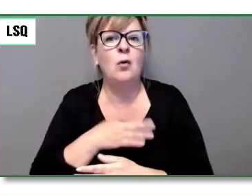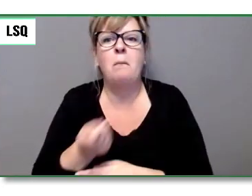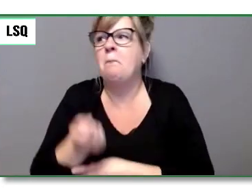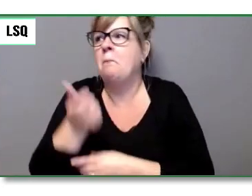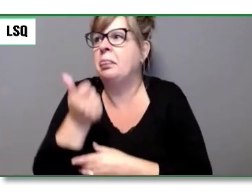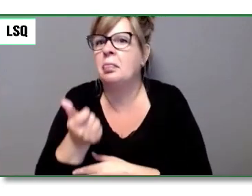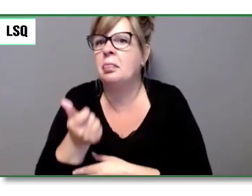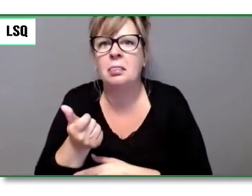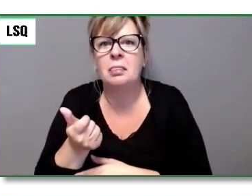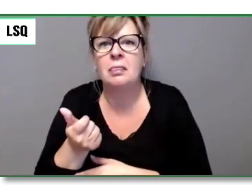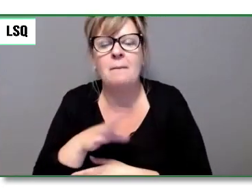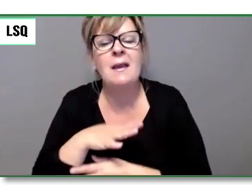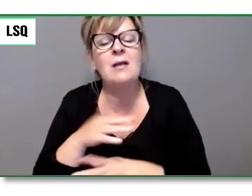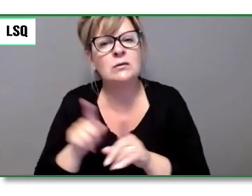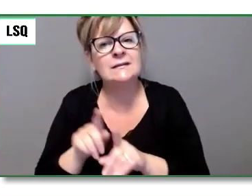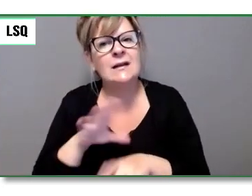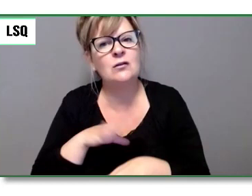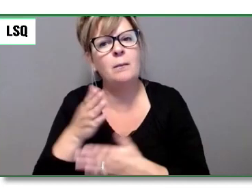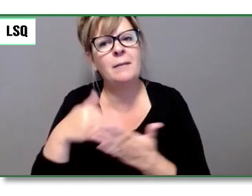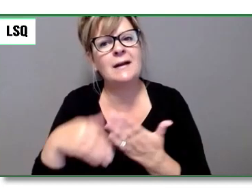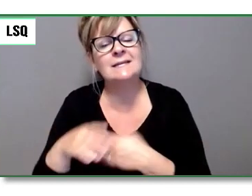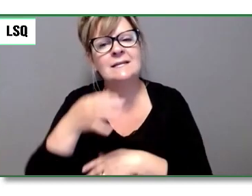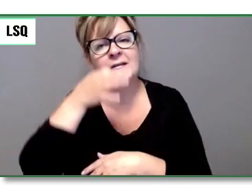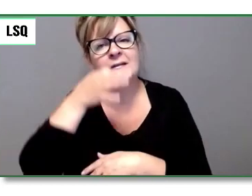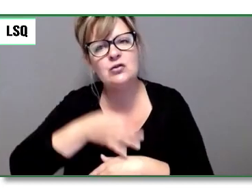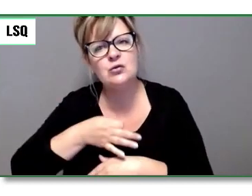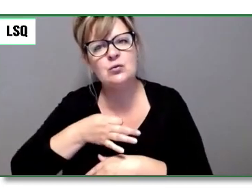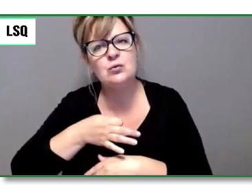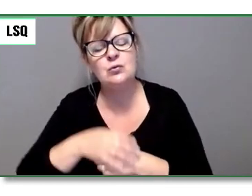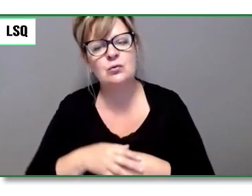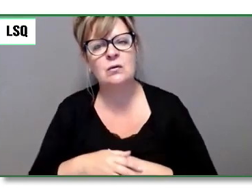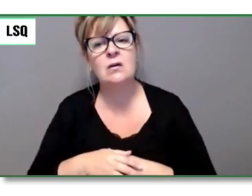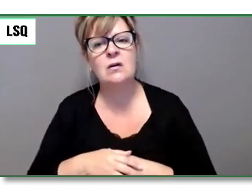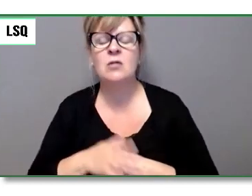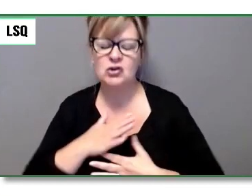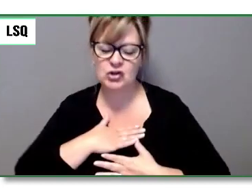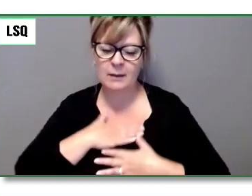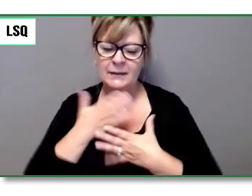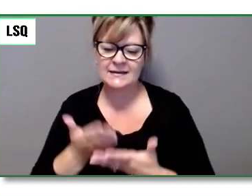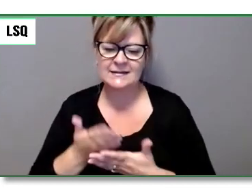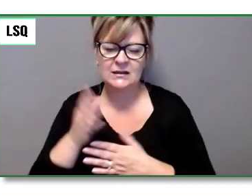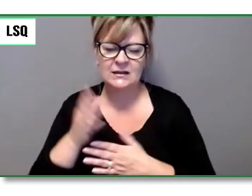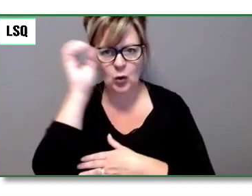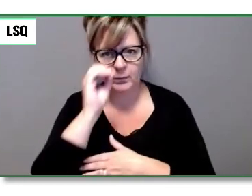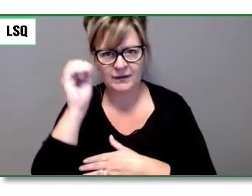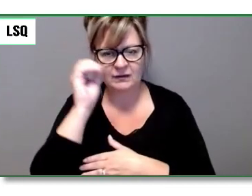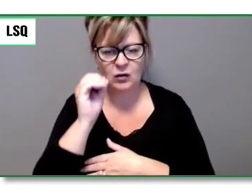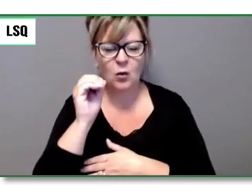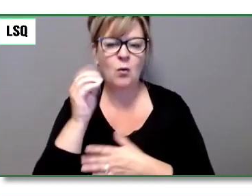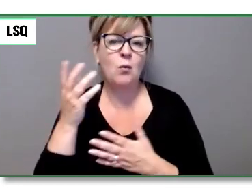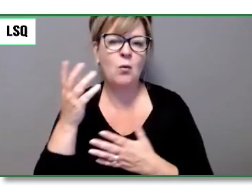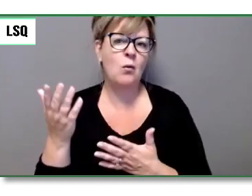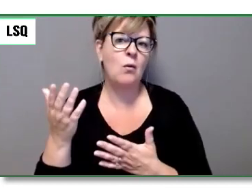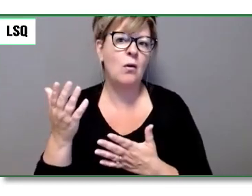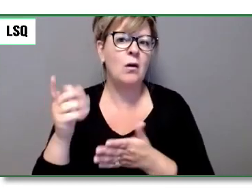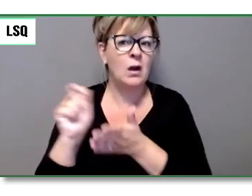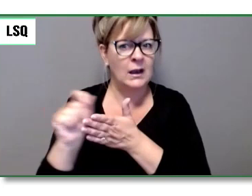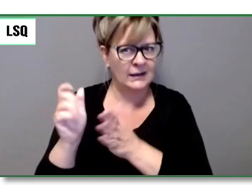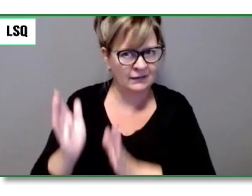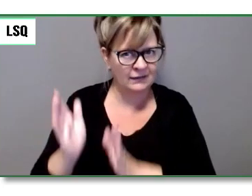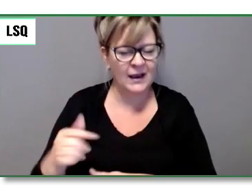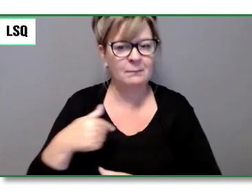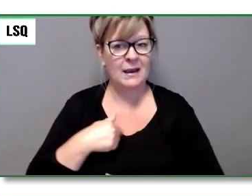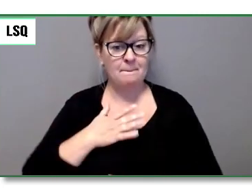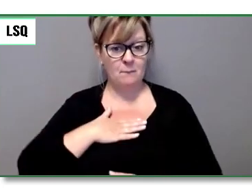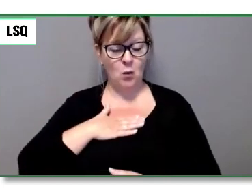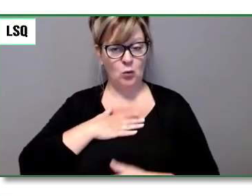et vos expériences en tant qu'écrivain, mais mon expérience de la sclérose en plaques a changé ma perspective. J'espère que vous essayerez d'apprendre à voir et apprécier la